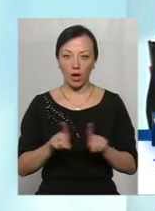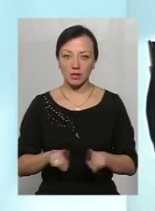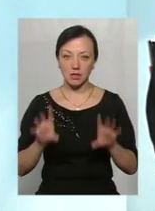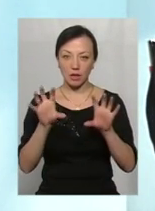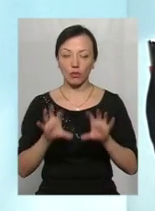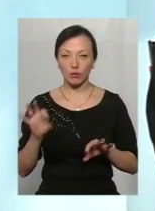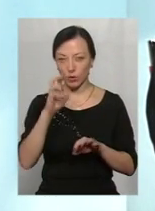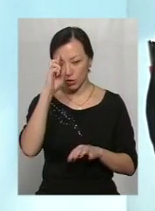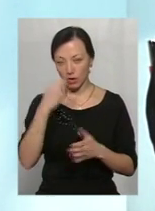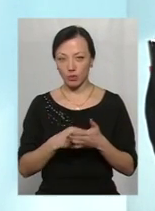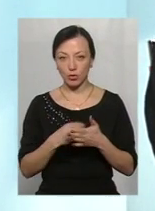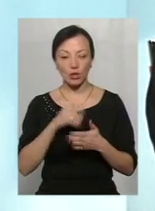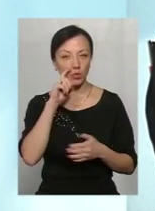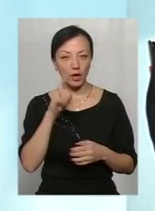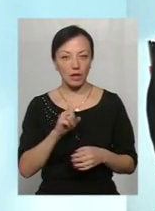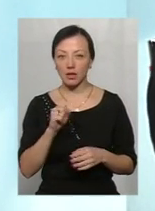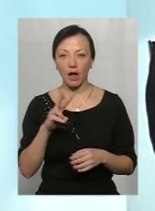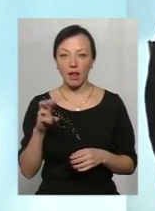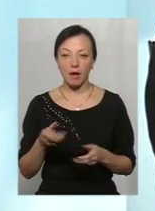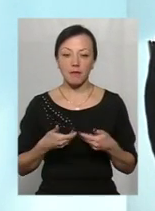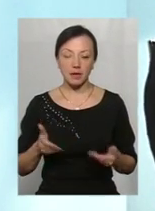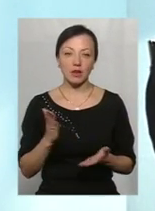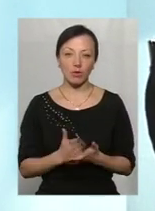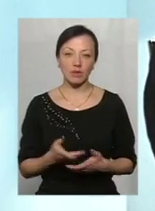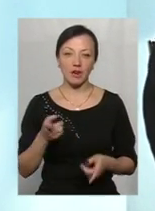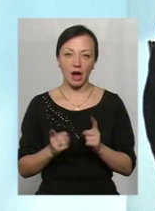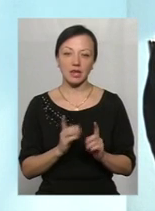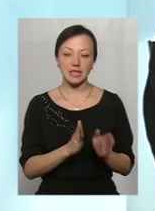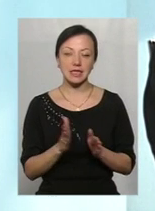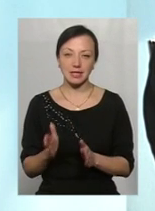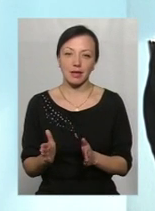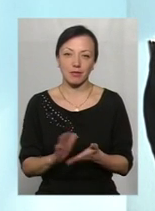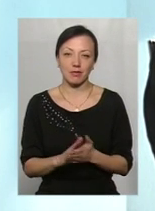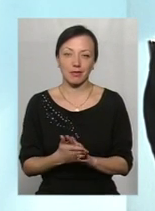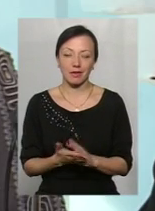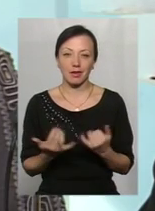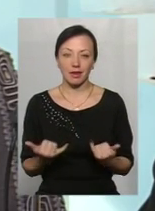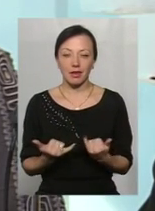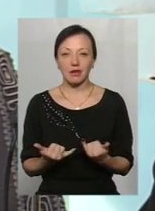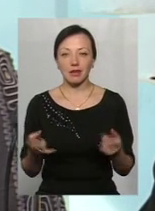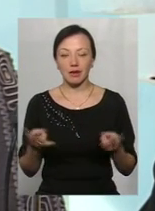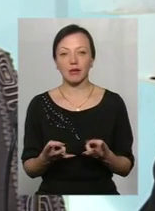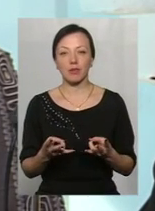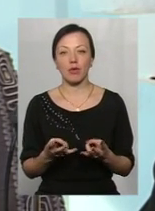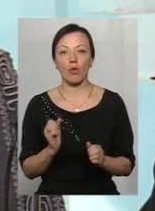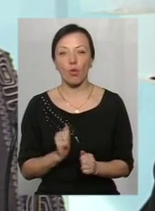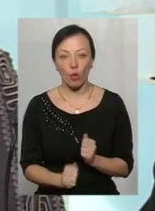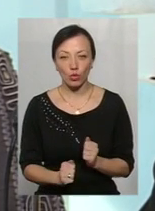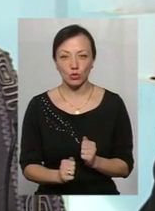закону про державний бюджет України. Але ми знаходимося в реальній системі координат. І нам треба за